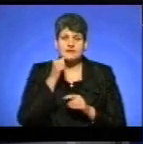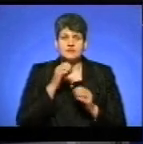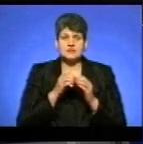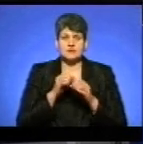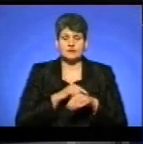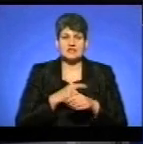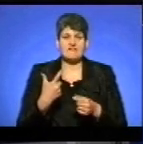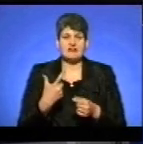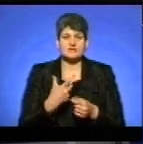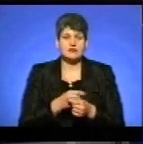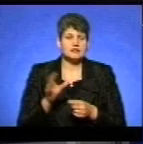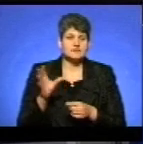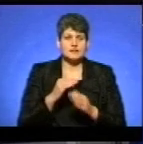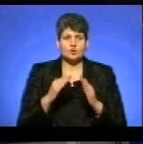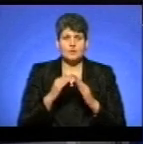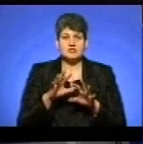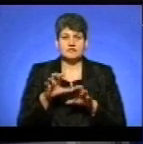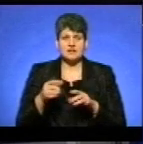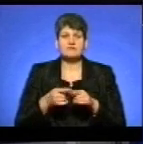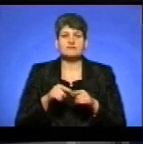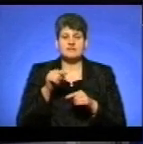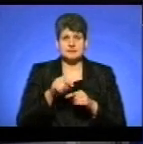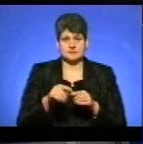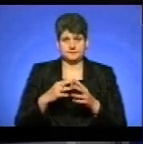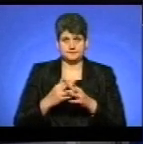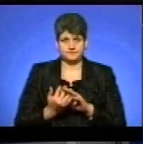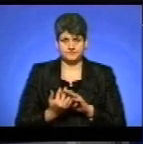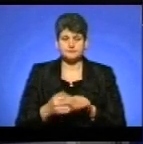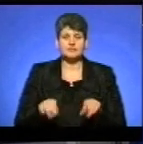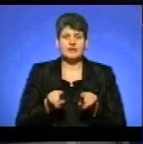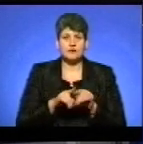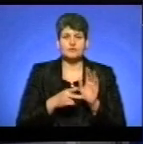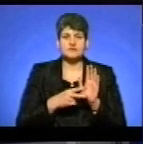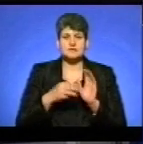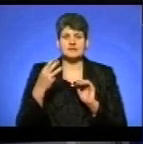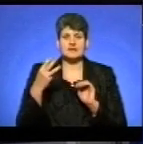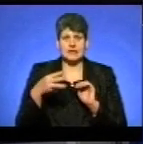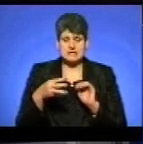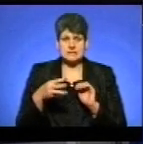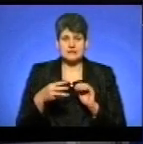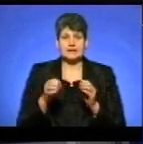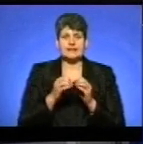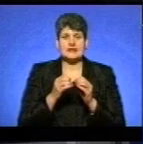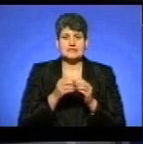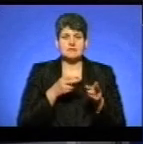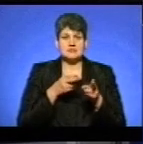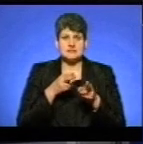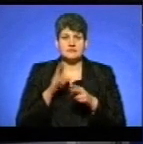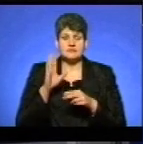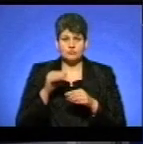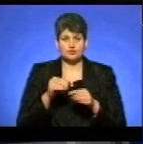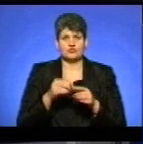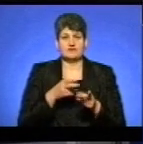вакцинуватимуть усіх домашніх тварин у цих населених пунктах. Також о 7.30 10 мисливців відстрілюватимуть